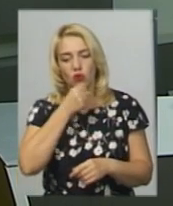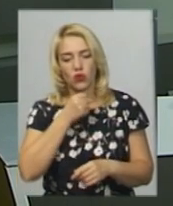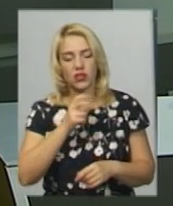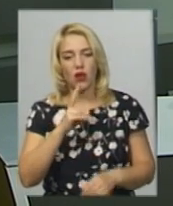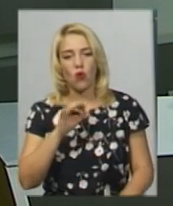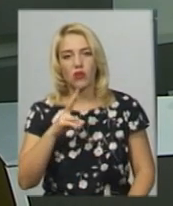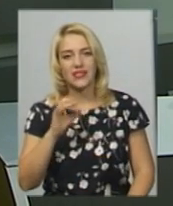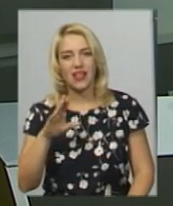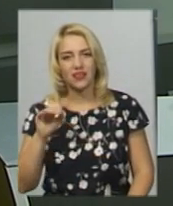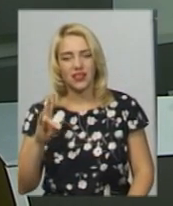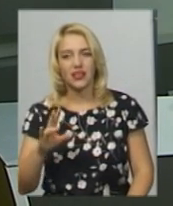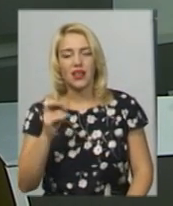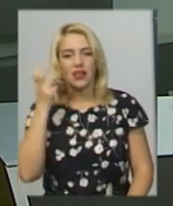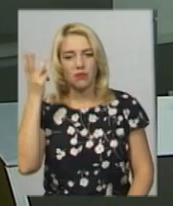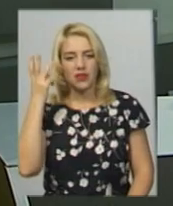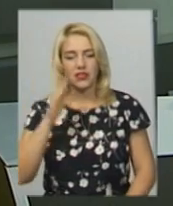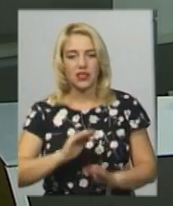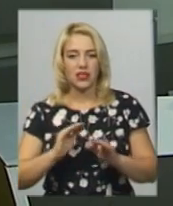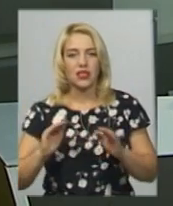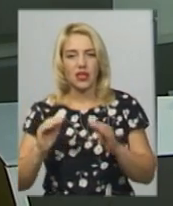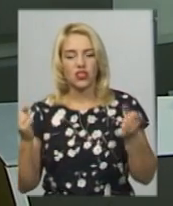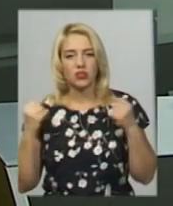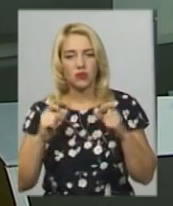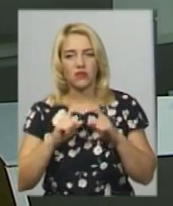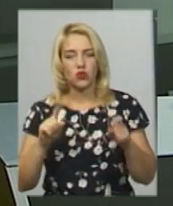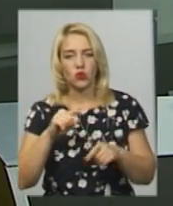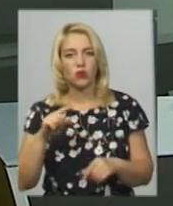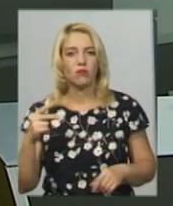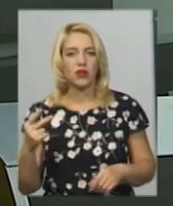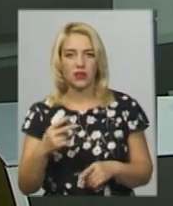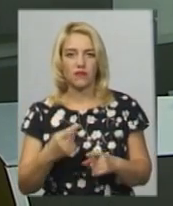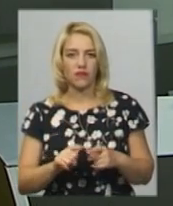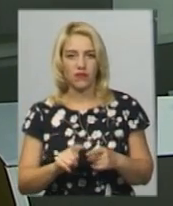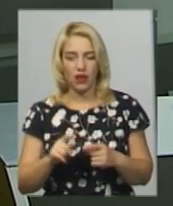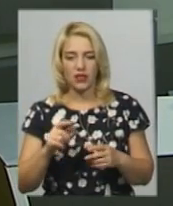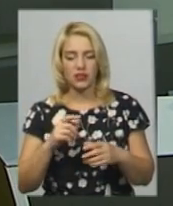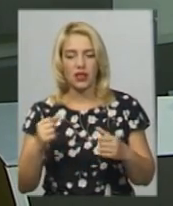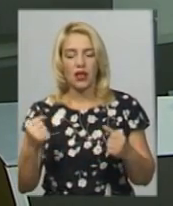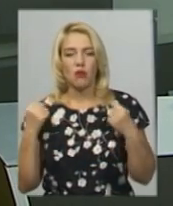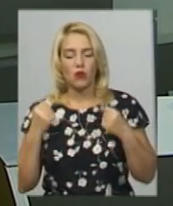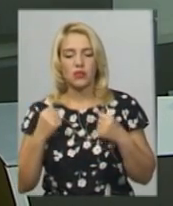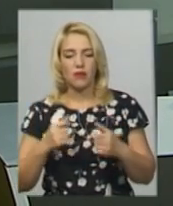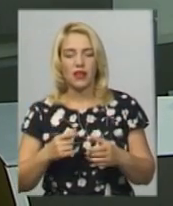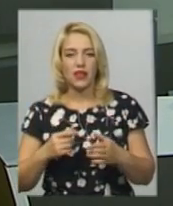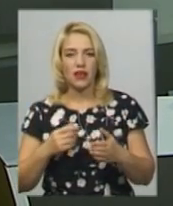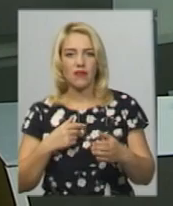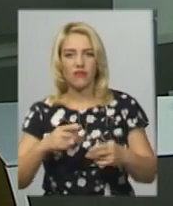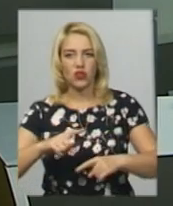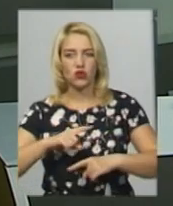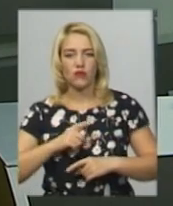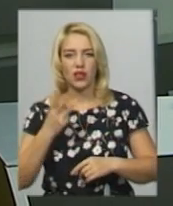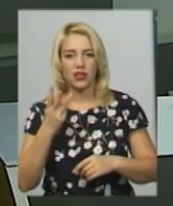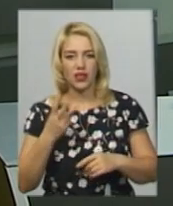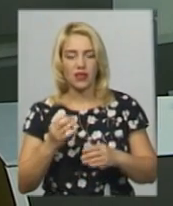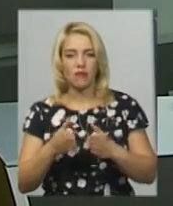та Микола Мельник з Хмельницької дитячо-юнацької спортивної школи номер 2. Спортсмени фінішували третіми в байдарці-двійці в заїзді на